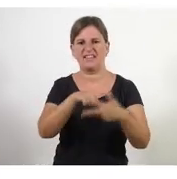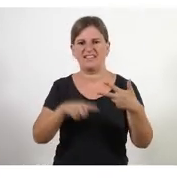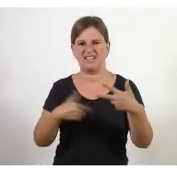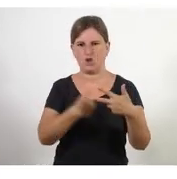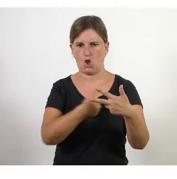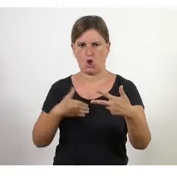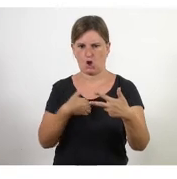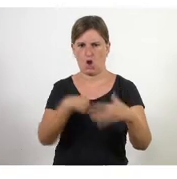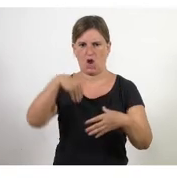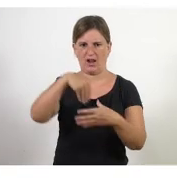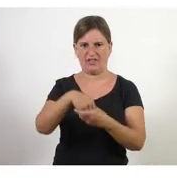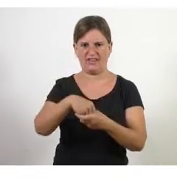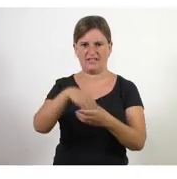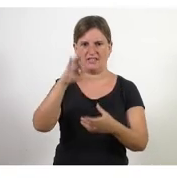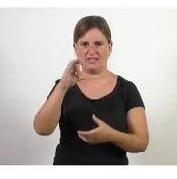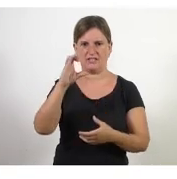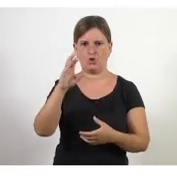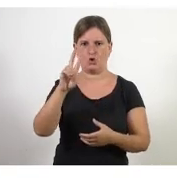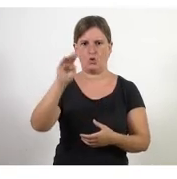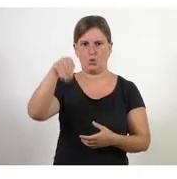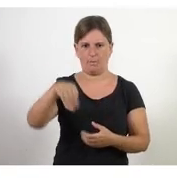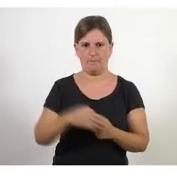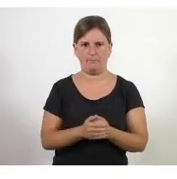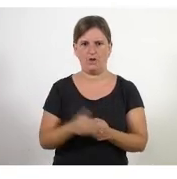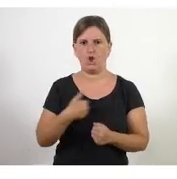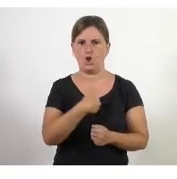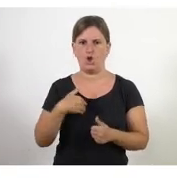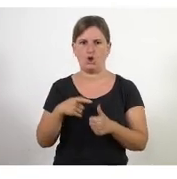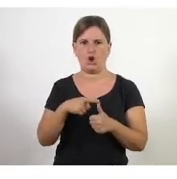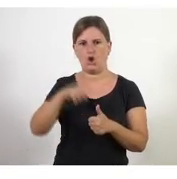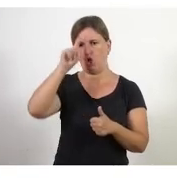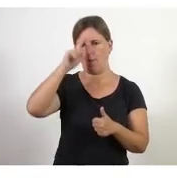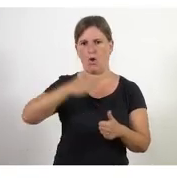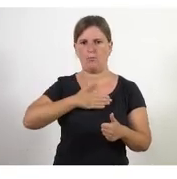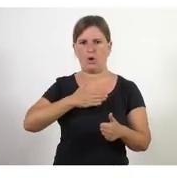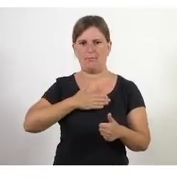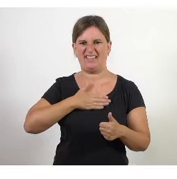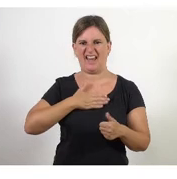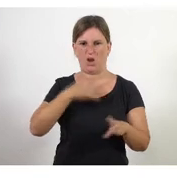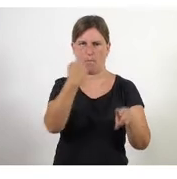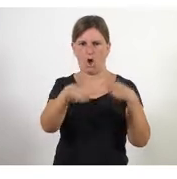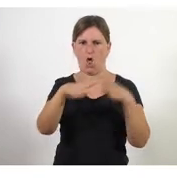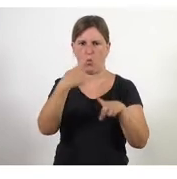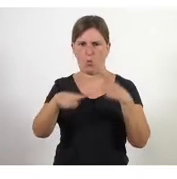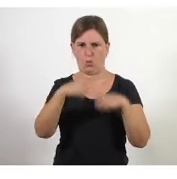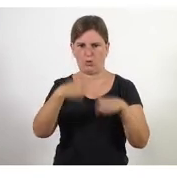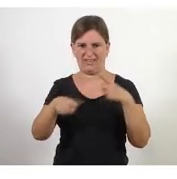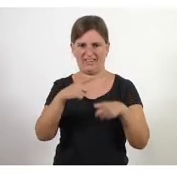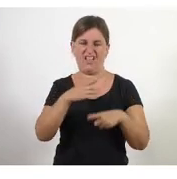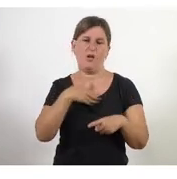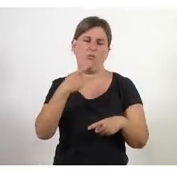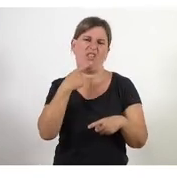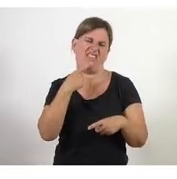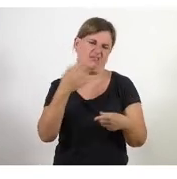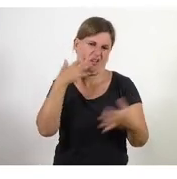d'escram hi ha un rol que és es diu el propietari de producte li parlen així aquí seria el propietari del